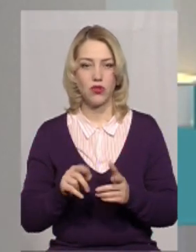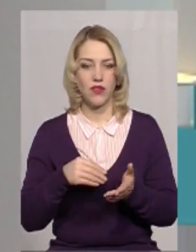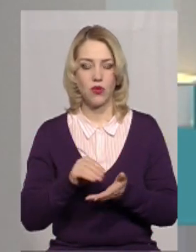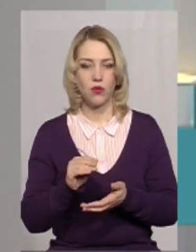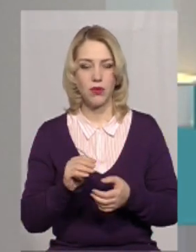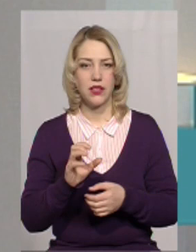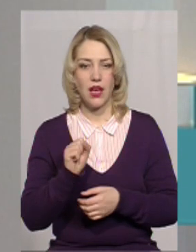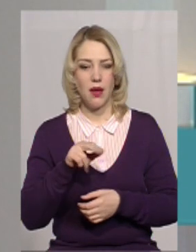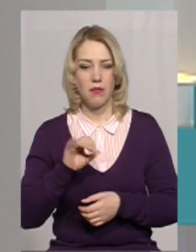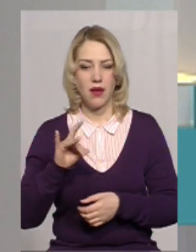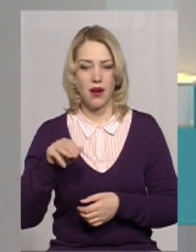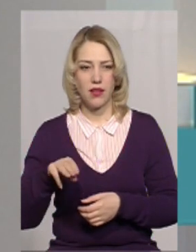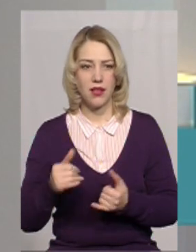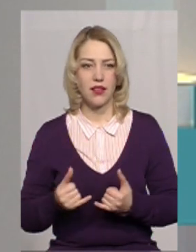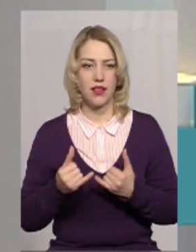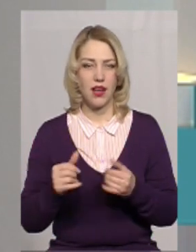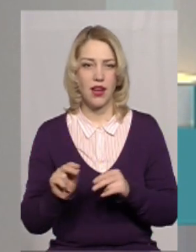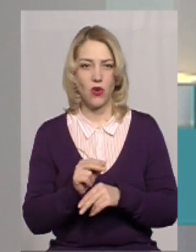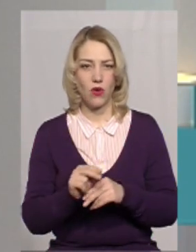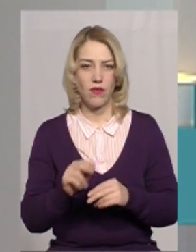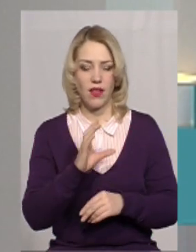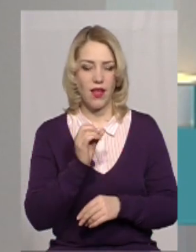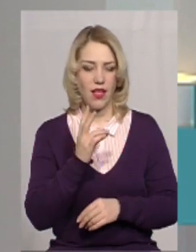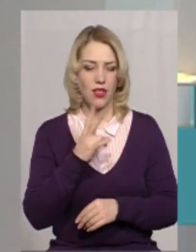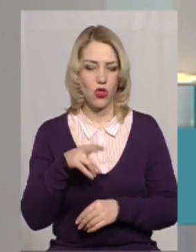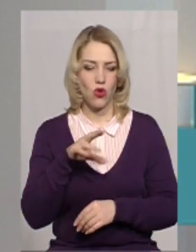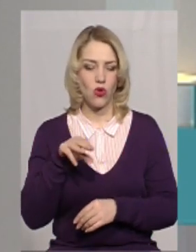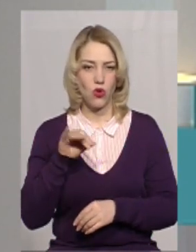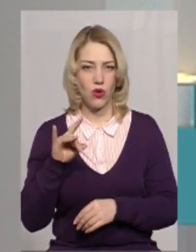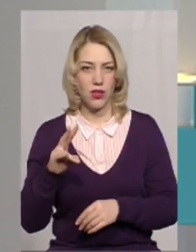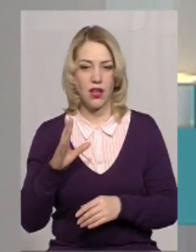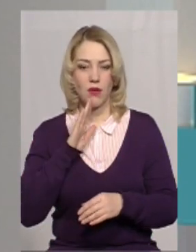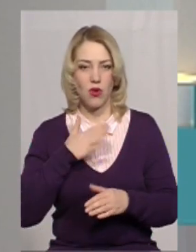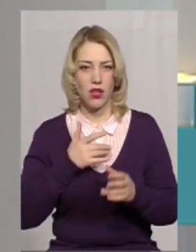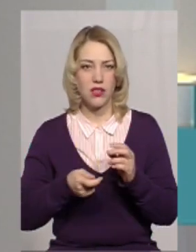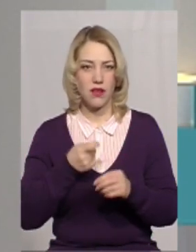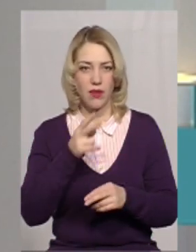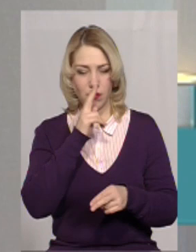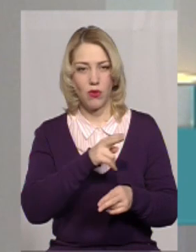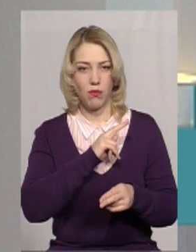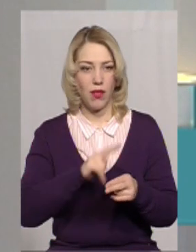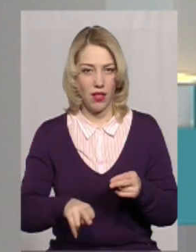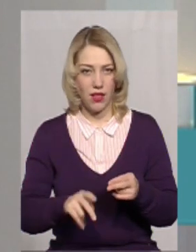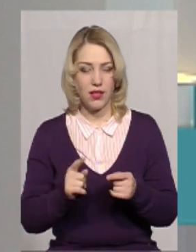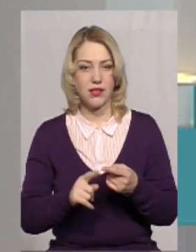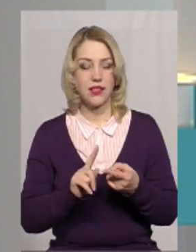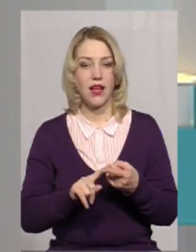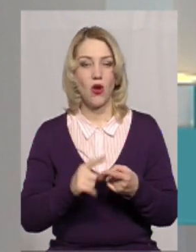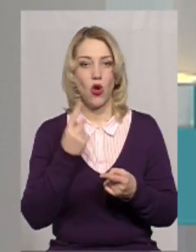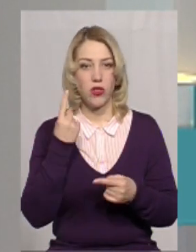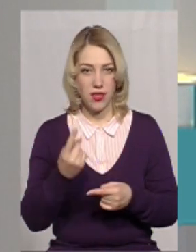апарат для лікування, називається ендотон. Так, та заявочка моя і пропала. Це одне.